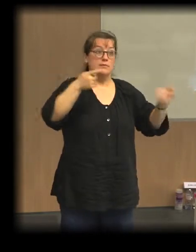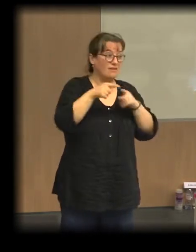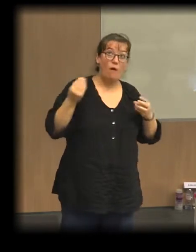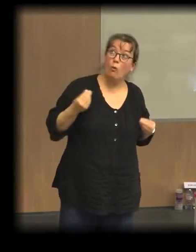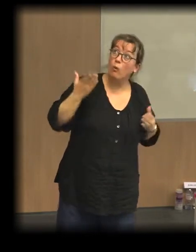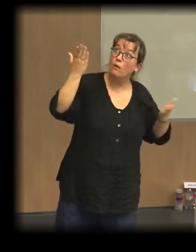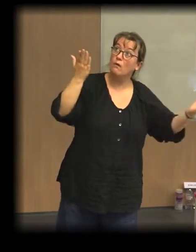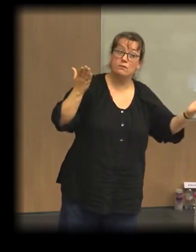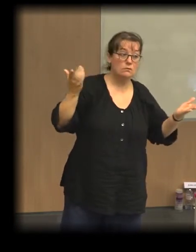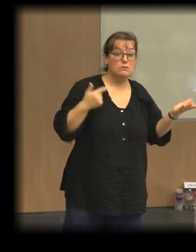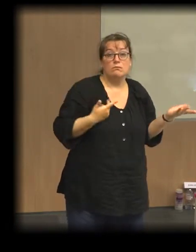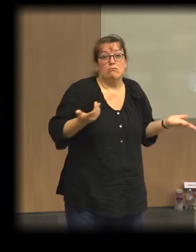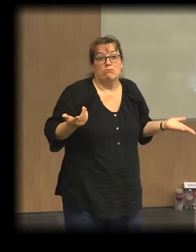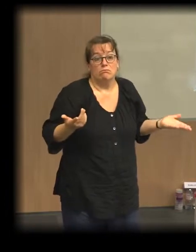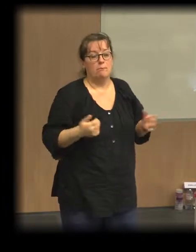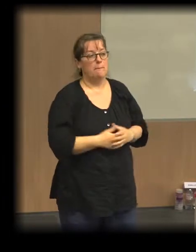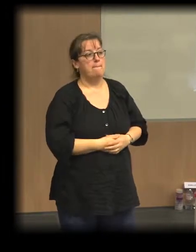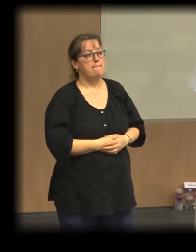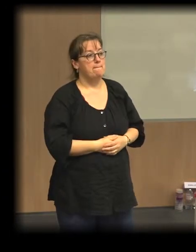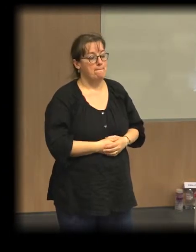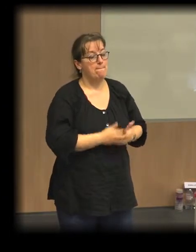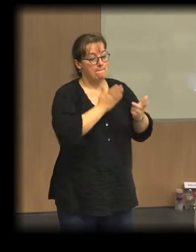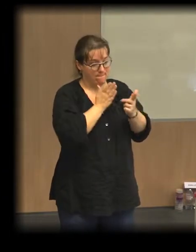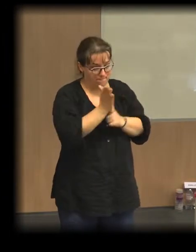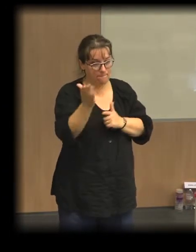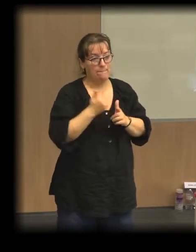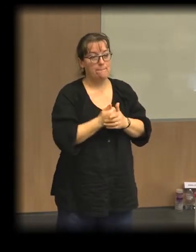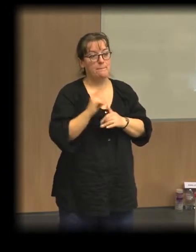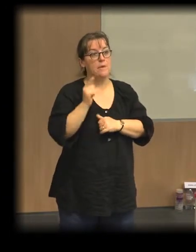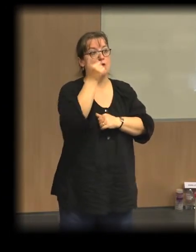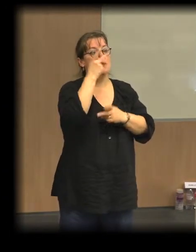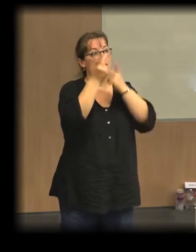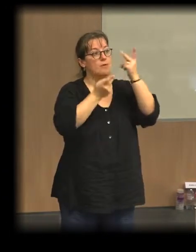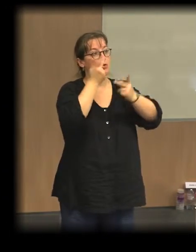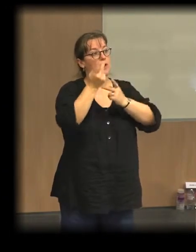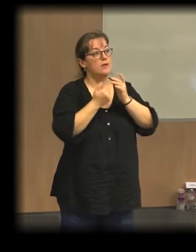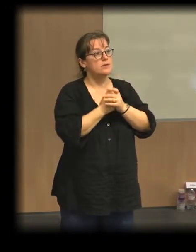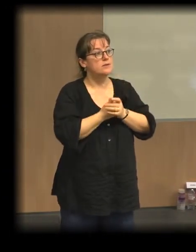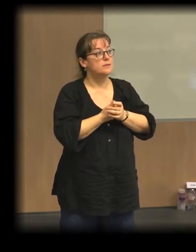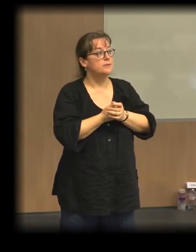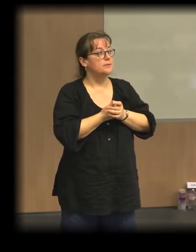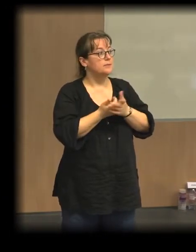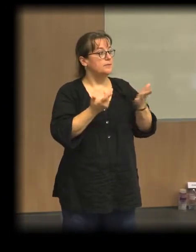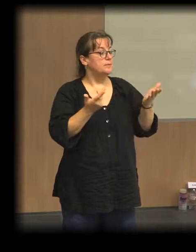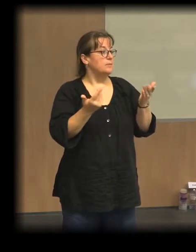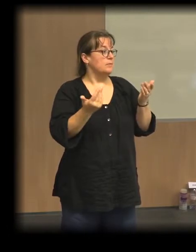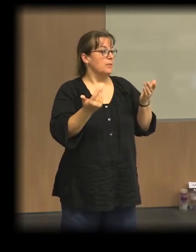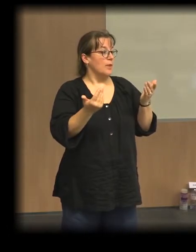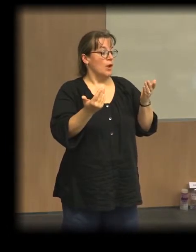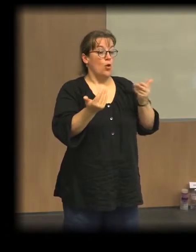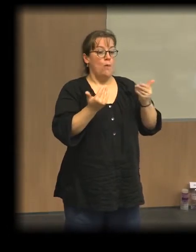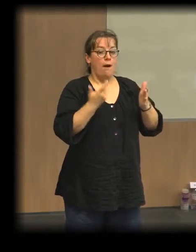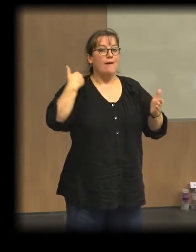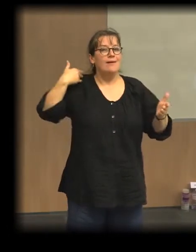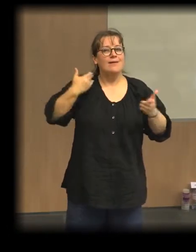ne résout pas les problèmes de société majeure. Le deuxième scénario, c'est un scénario encore plus en rupture par rapport à l'histoire